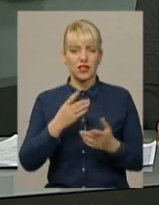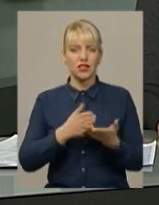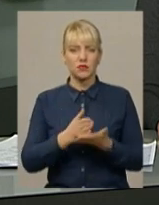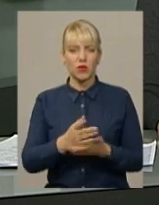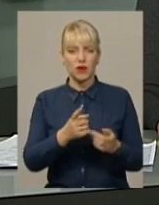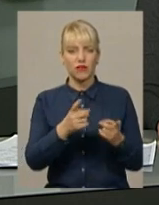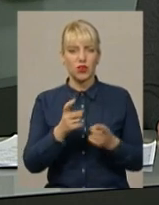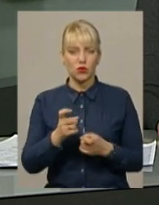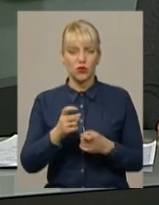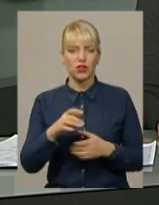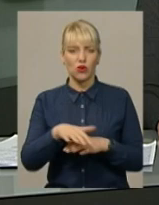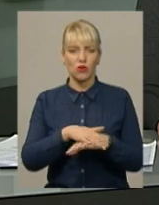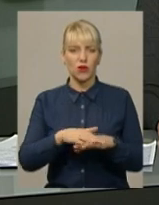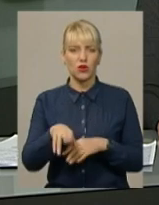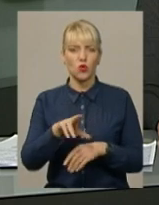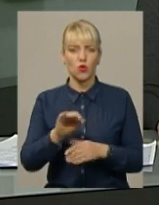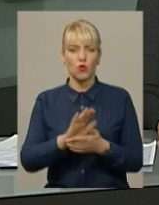до умов їхнього утримання?